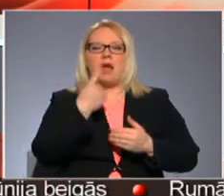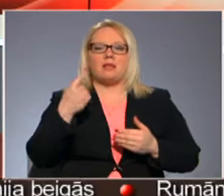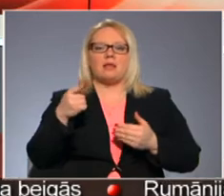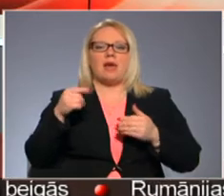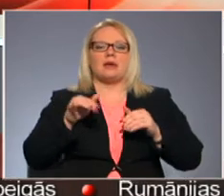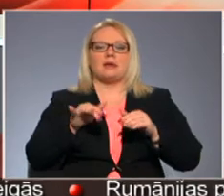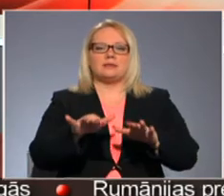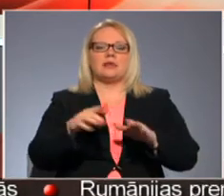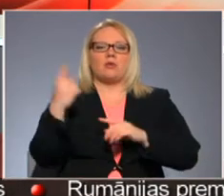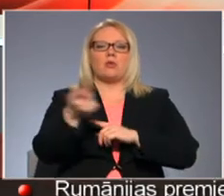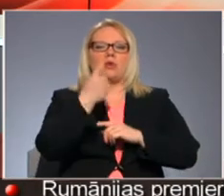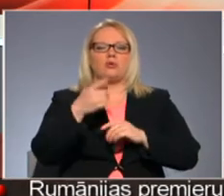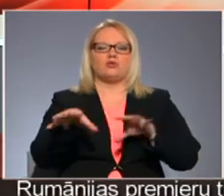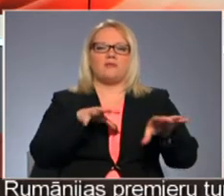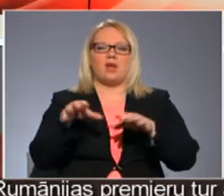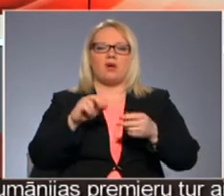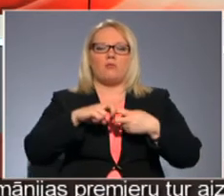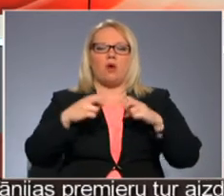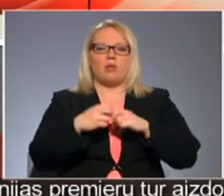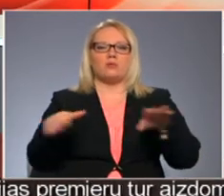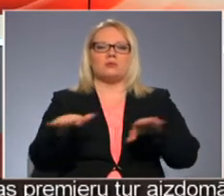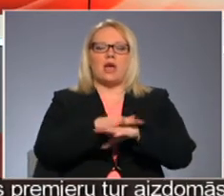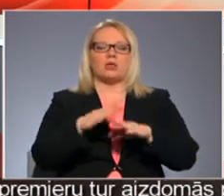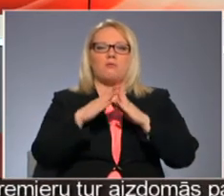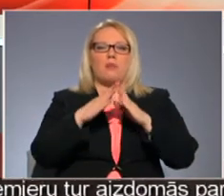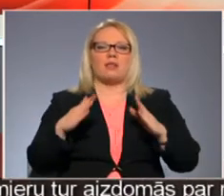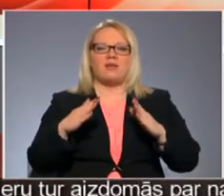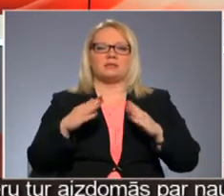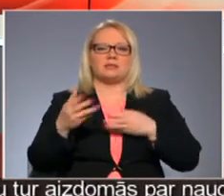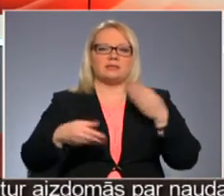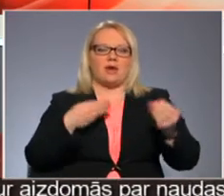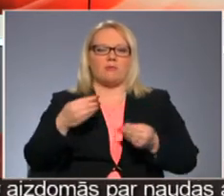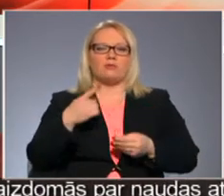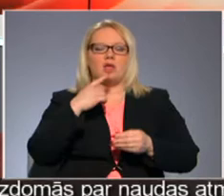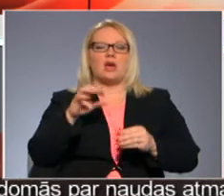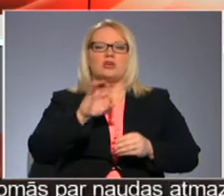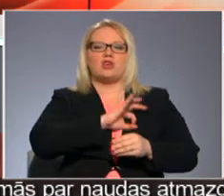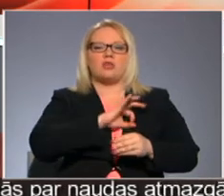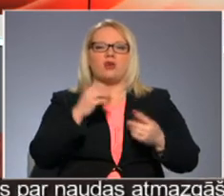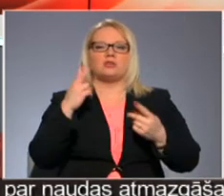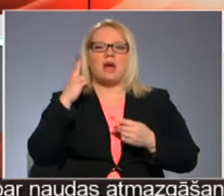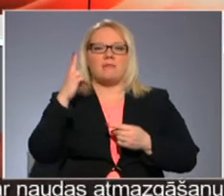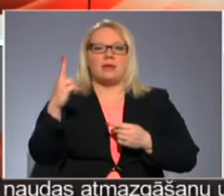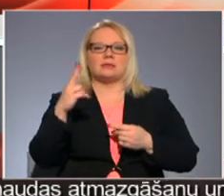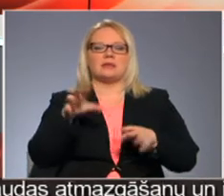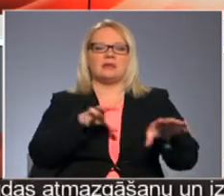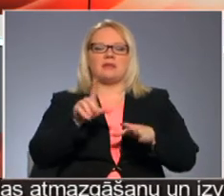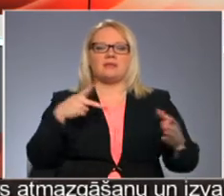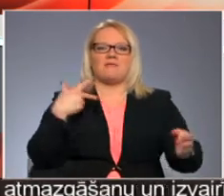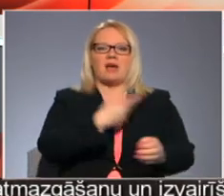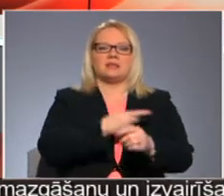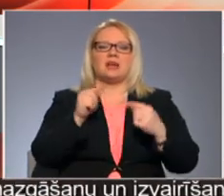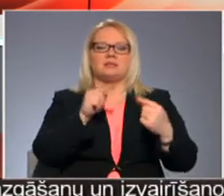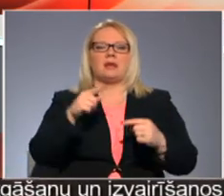dzīvnieku problēmu pilsētā un sēktu patversmes izdevums. Žetons arī apliecina, ka dzīvnieks ir vakcinēts pret trakumsērgu un skaitro